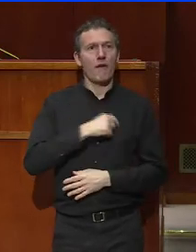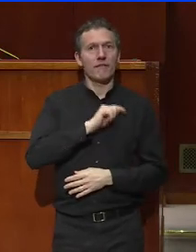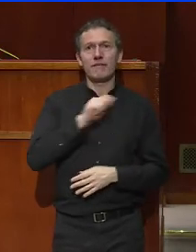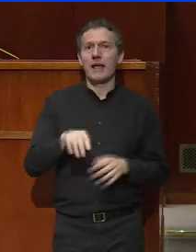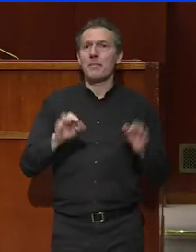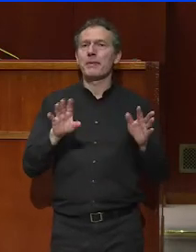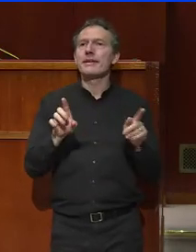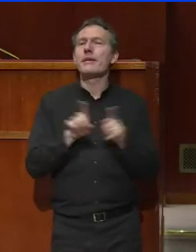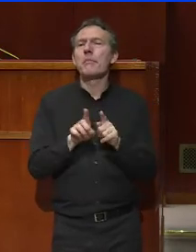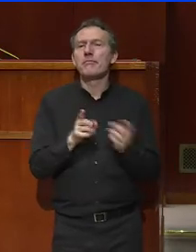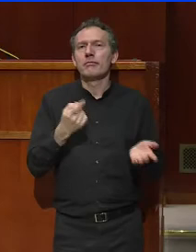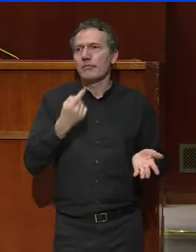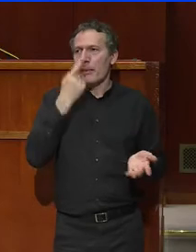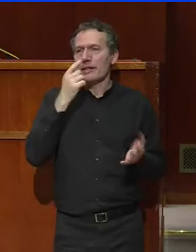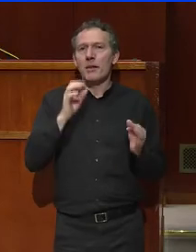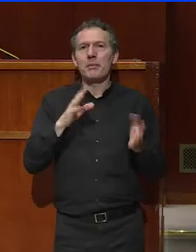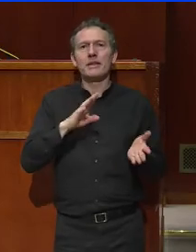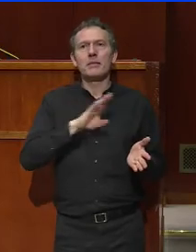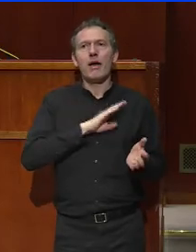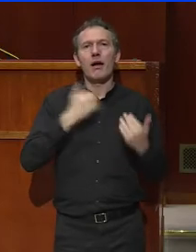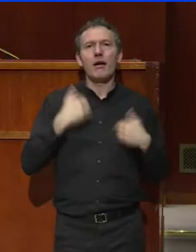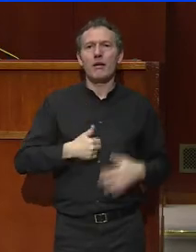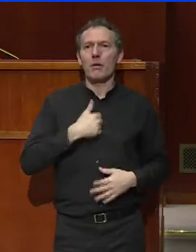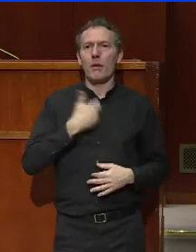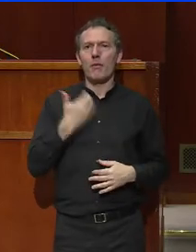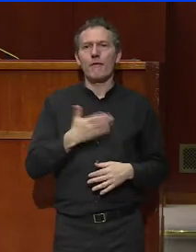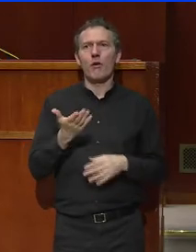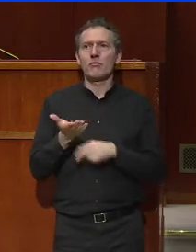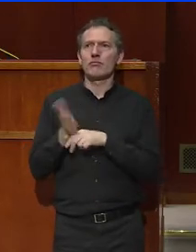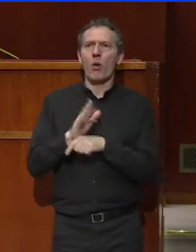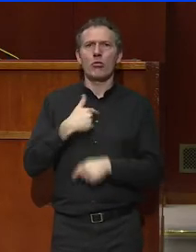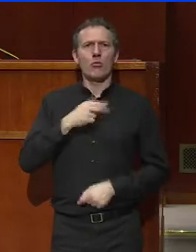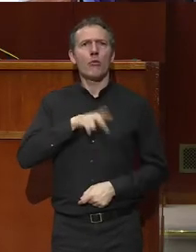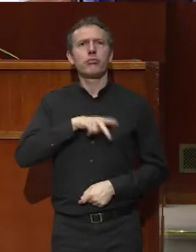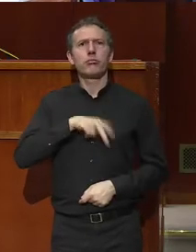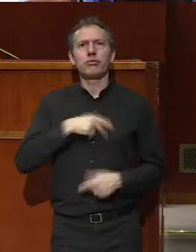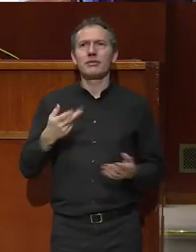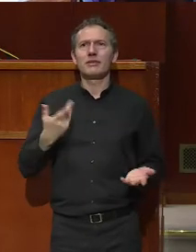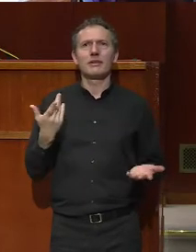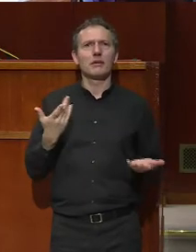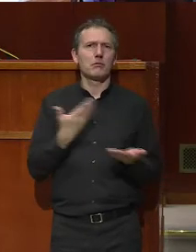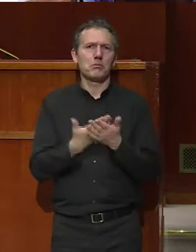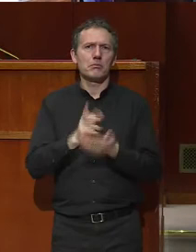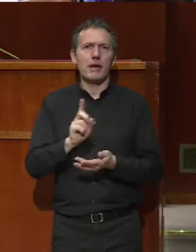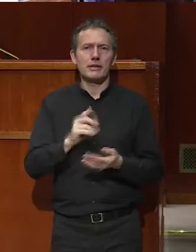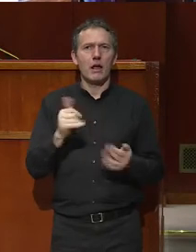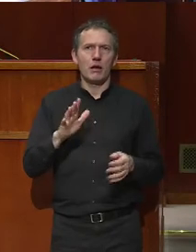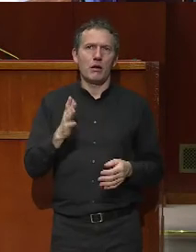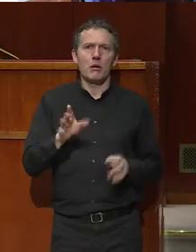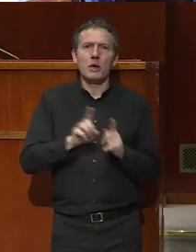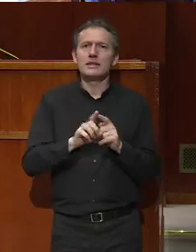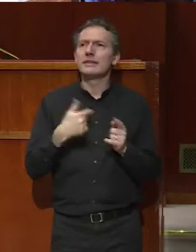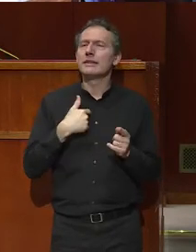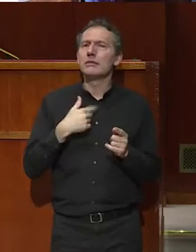Non pas du tout parce que je voudrais marquer un sentiment d'appartenance à cette assemblée, ça n'est pas le cas, ou pire encore,